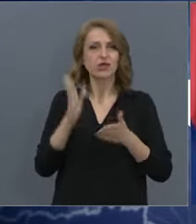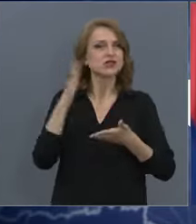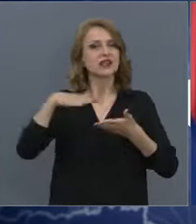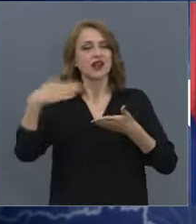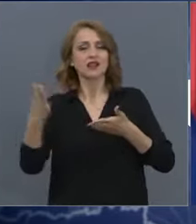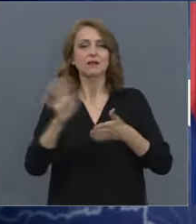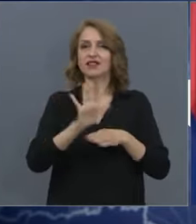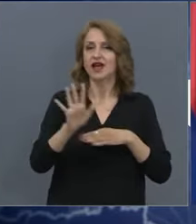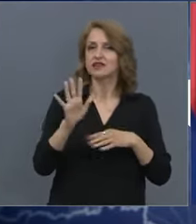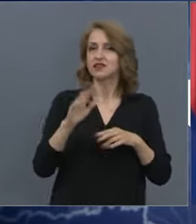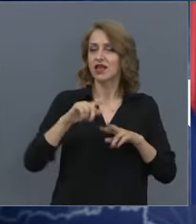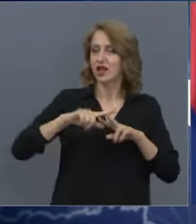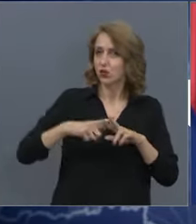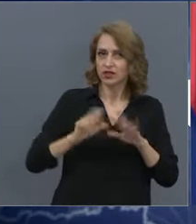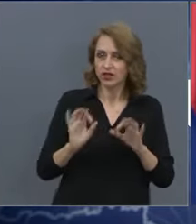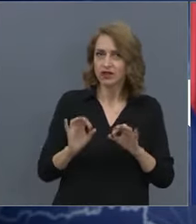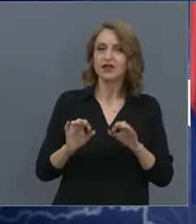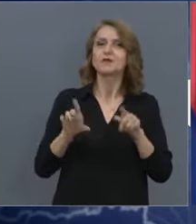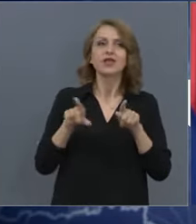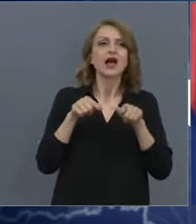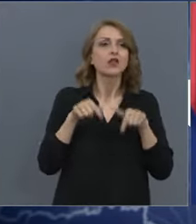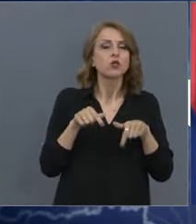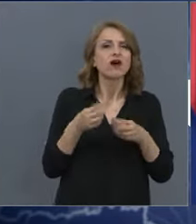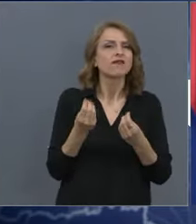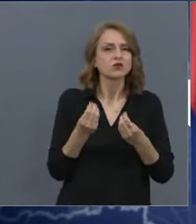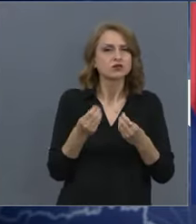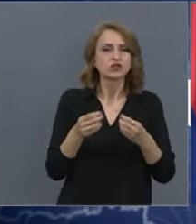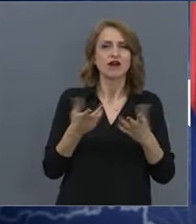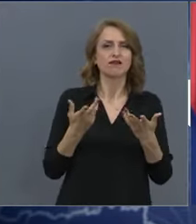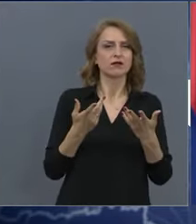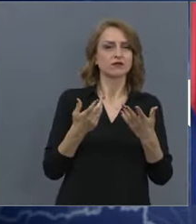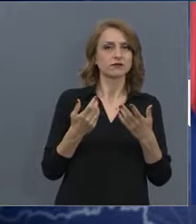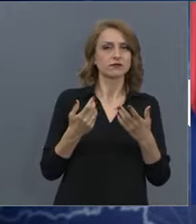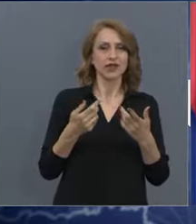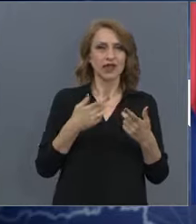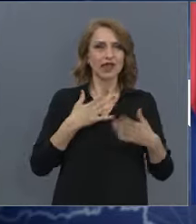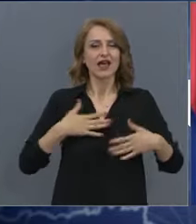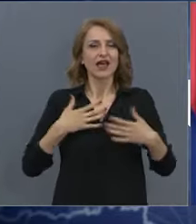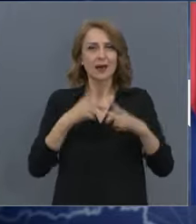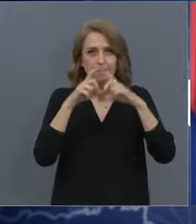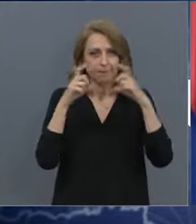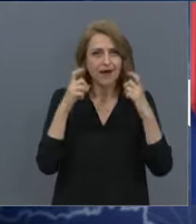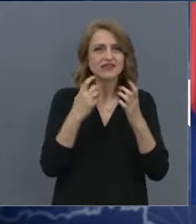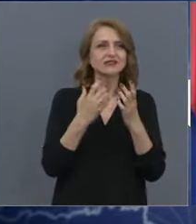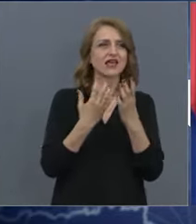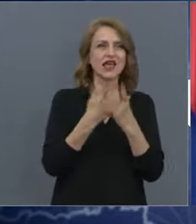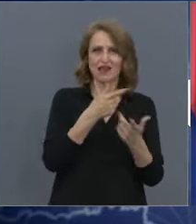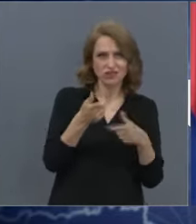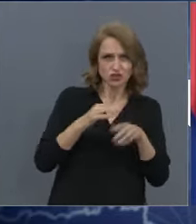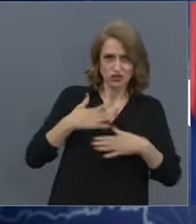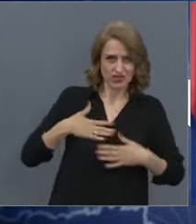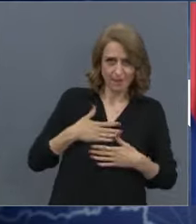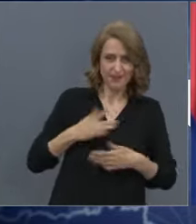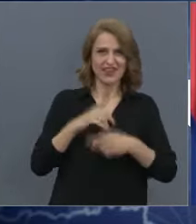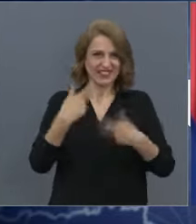това, включва ли това и отпадане на санитарно-хигиенните мерки като маските? ще къпяте или не, ме питаш след 15? Дали ще ми е